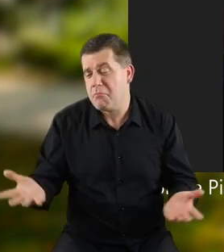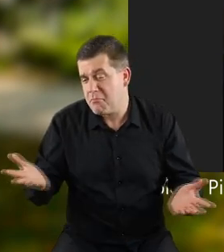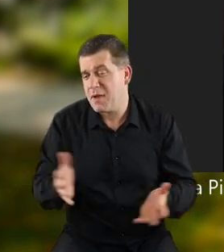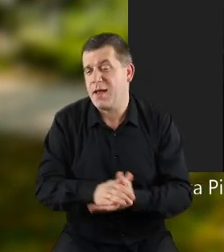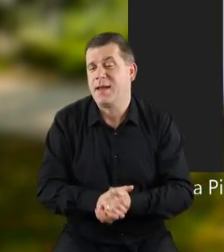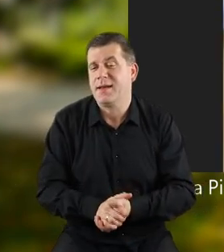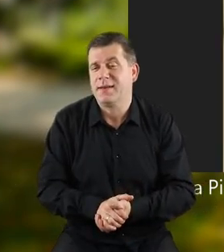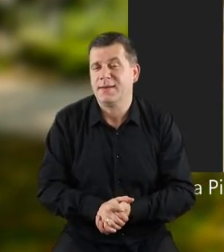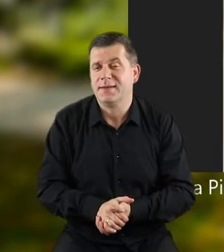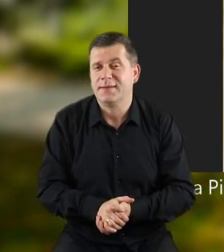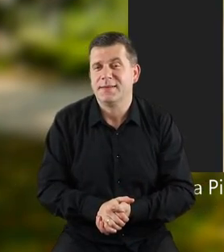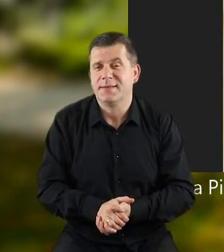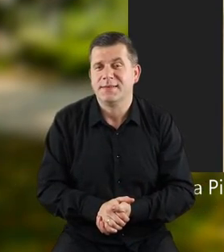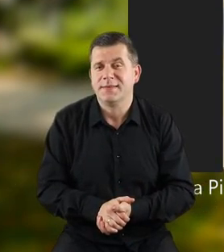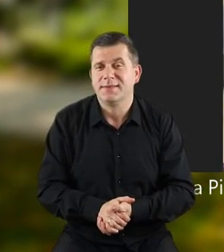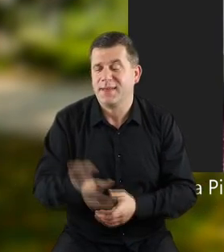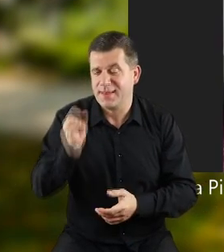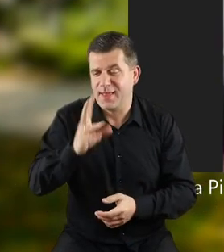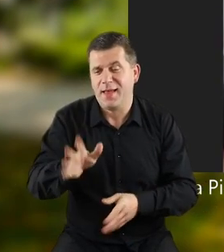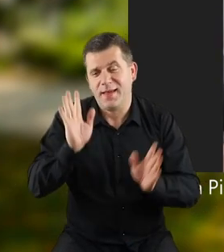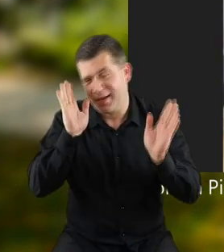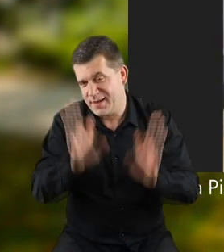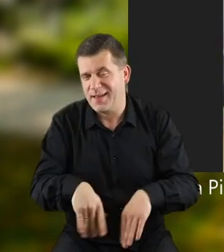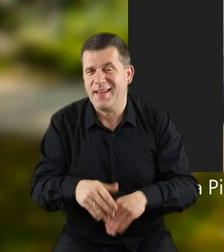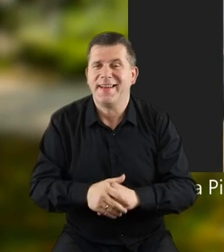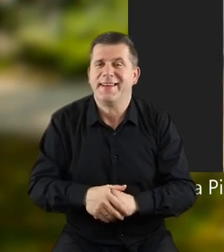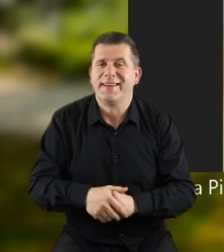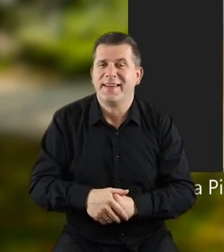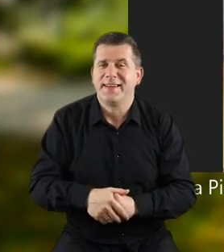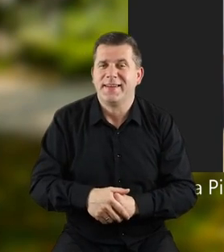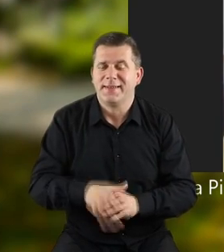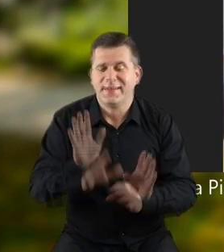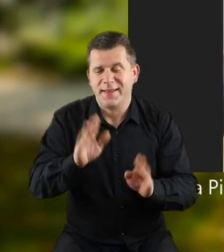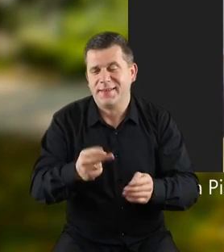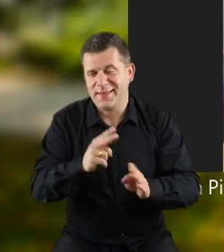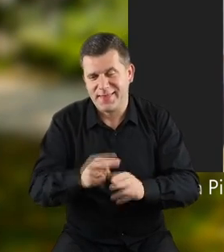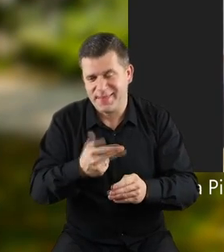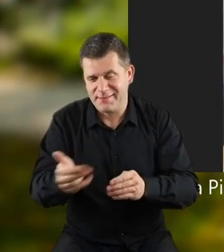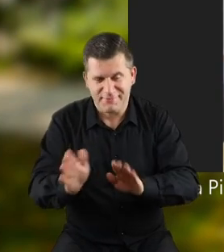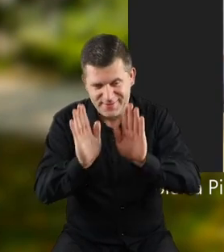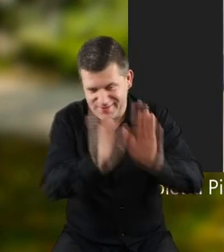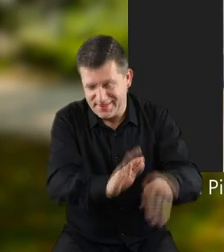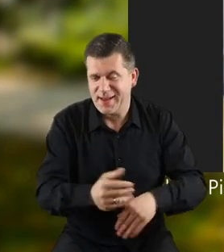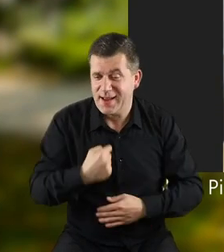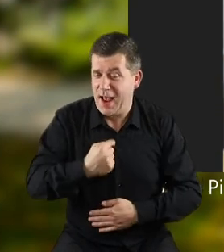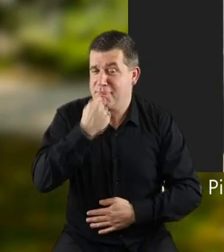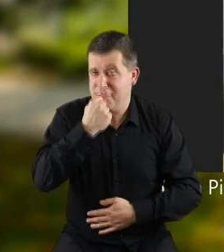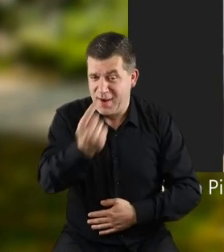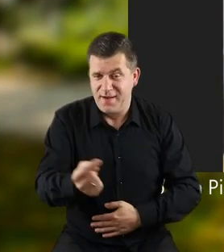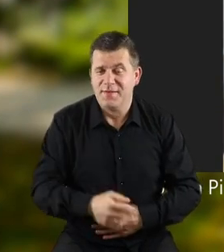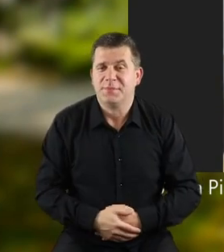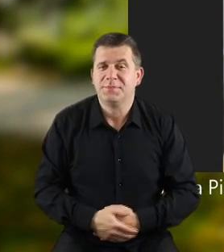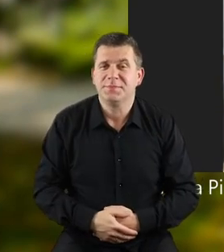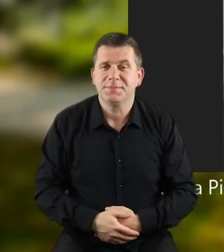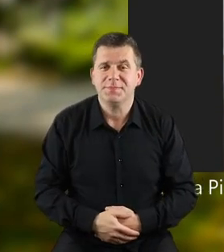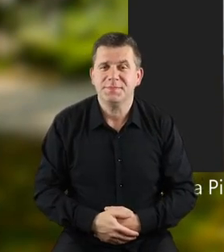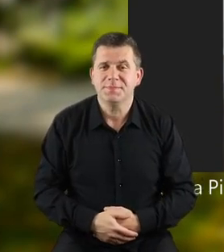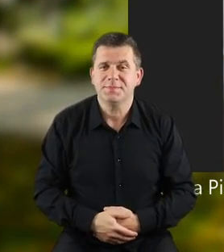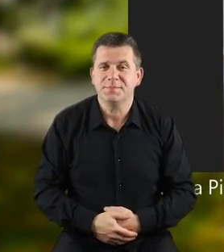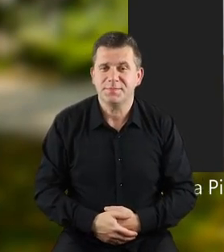grzeczne. No dobrze, nie będziemy, słuchajcie, roztrząsać tego tematu. Powiem wam tylko,